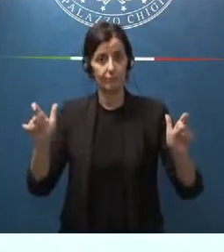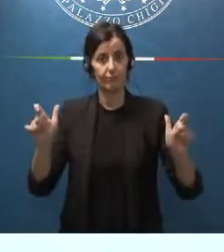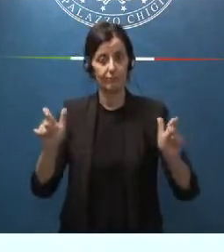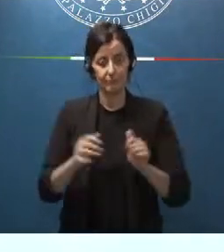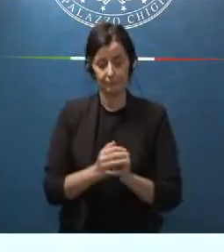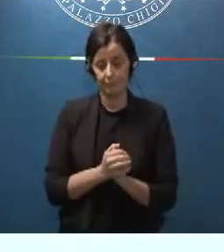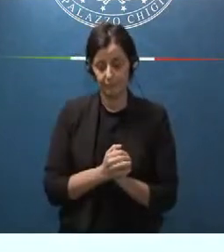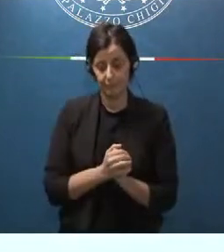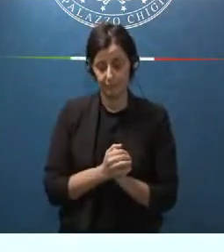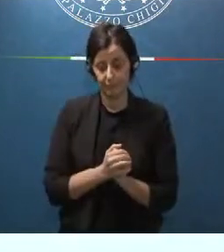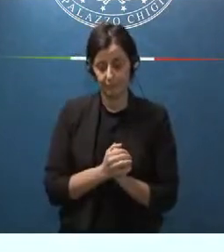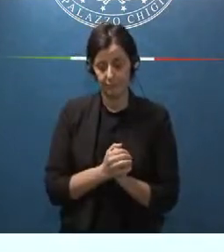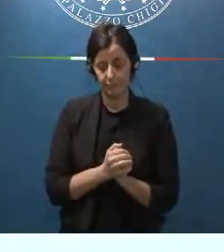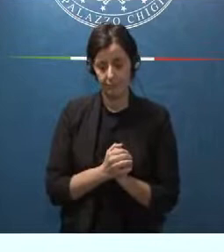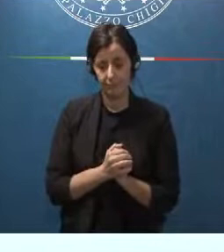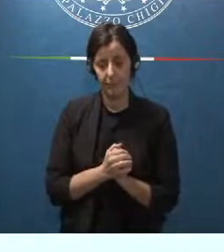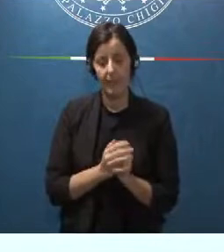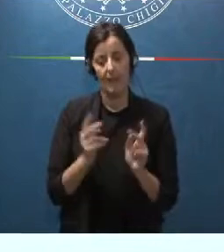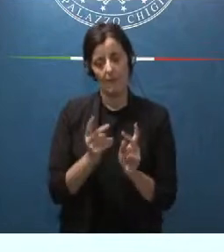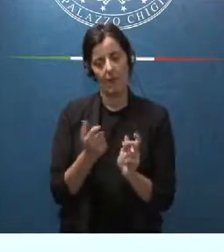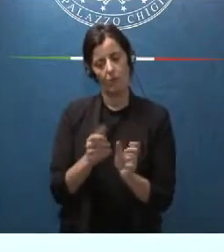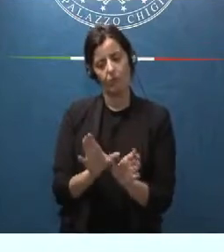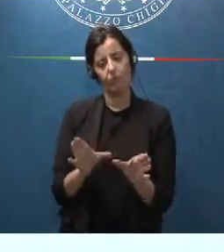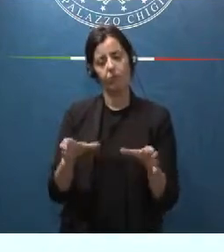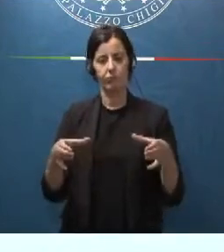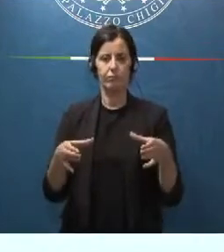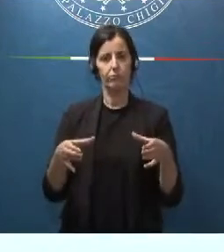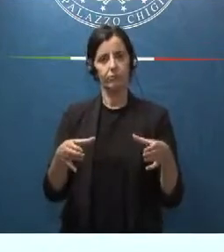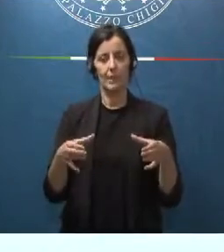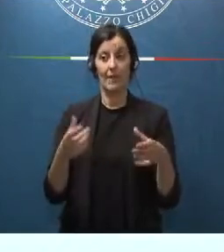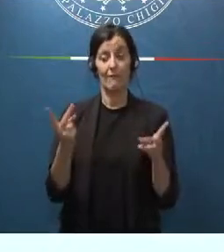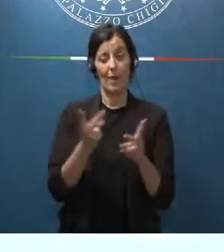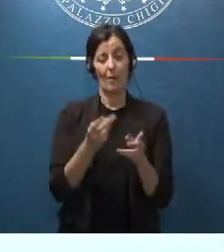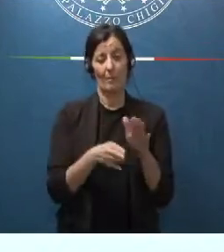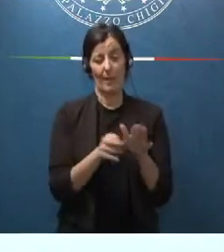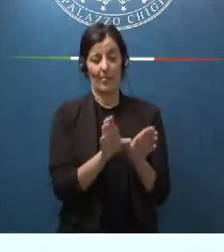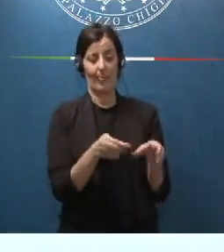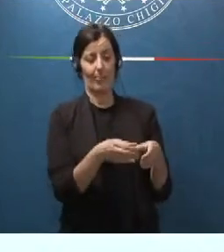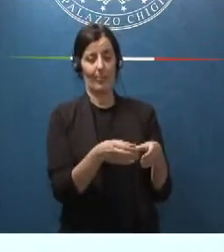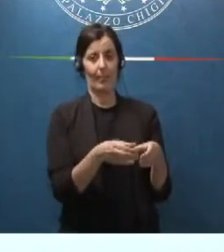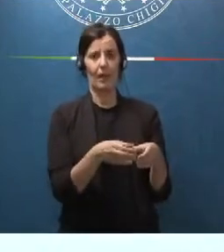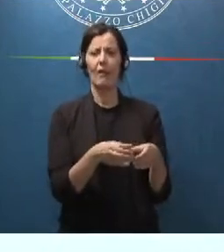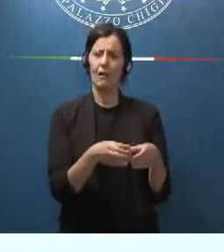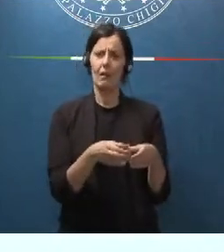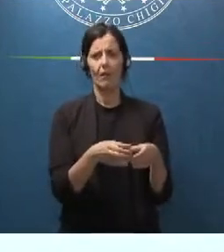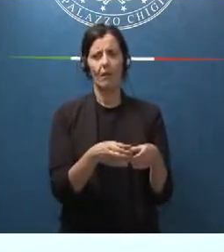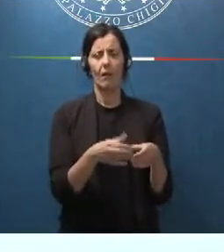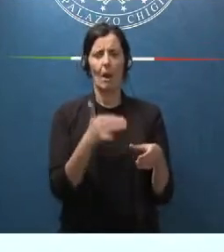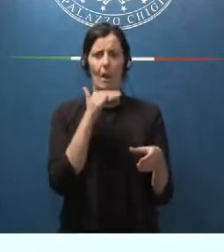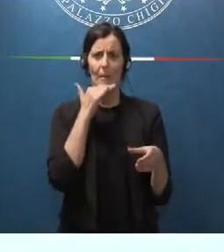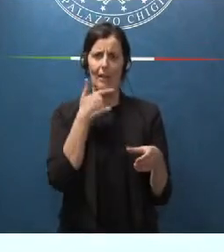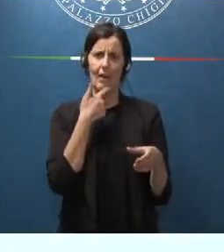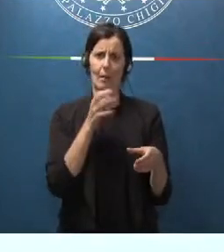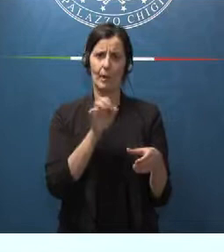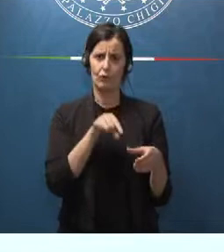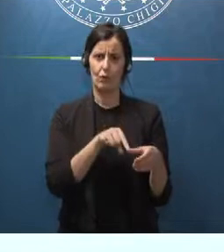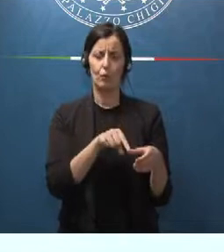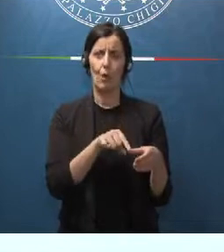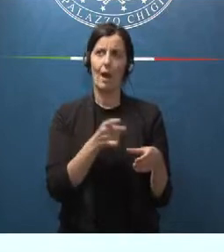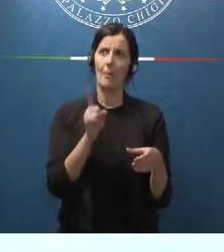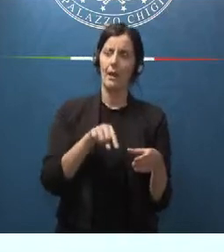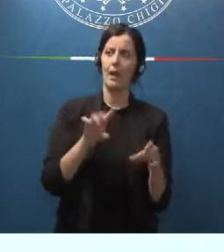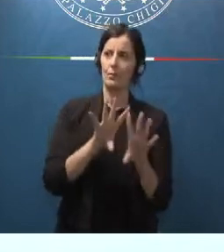un organico relativamente ristretto costituisce una buona percentuale per rendere più